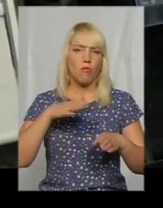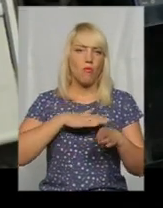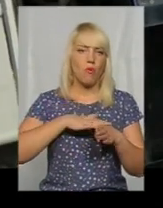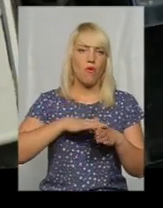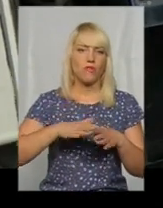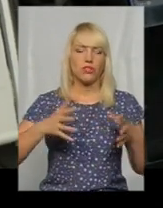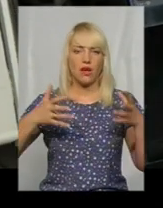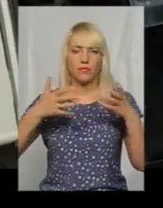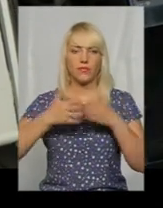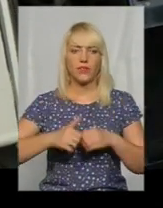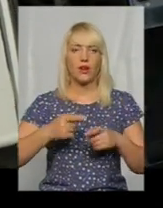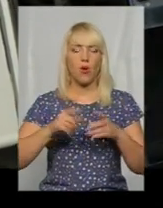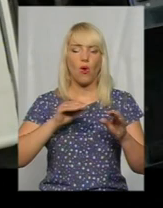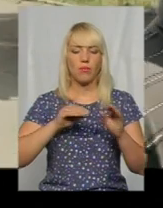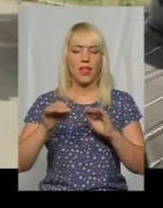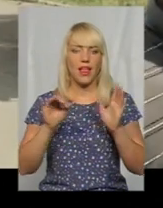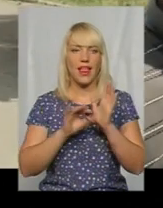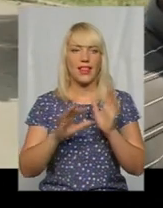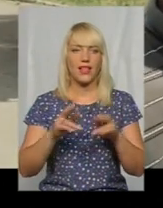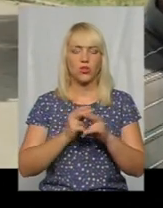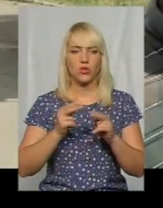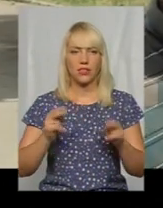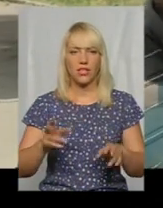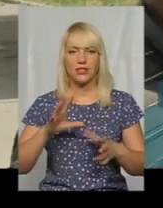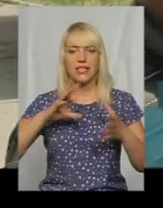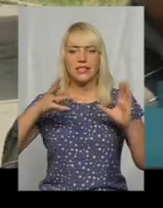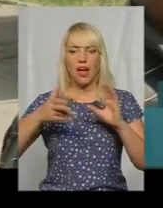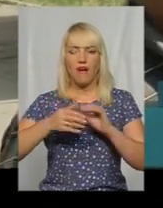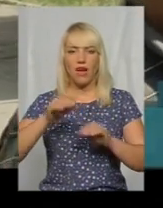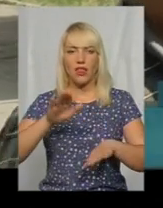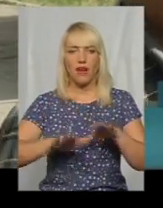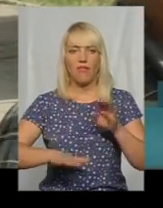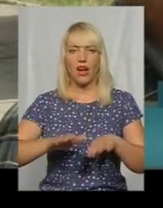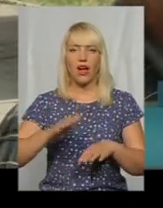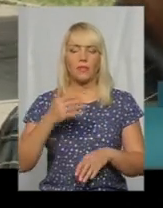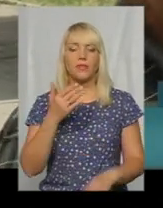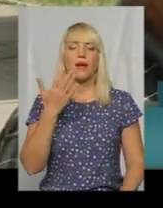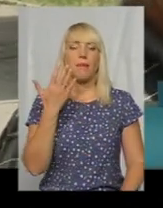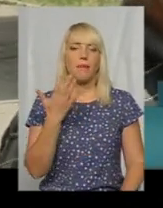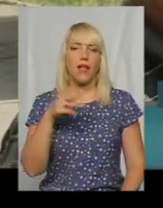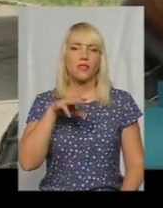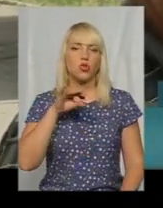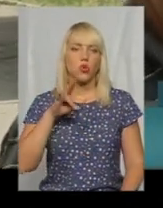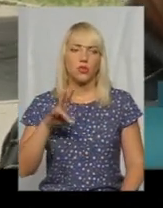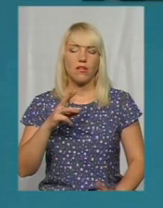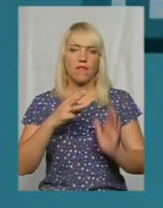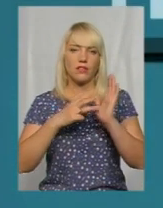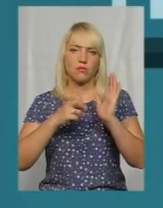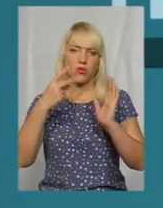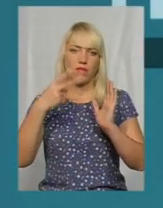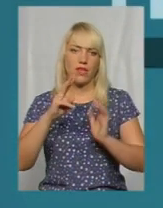електростанцією своєю. Загальна вага 5 тонн 820 кілограмів.